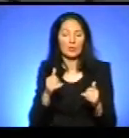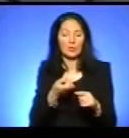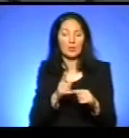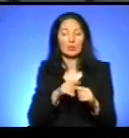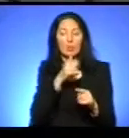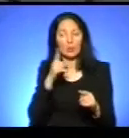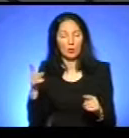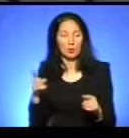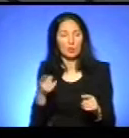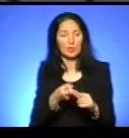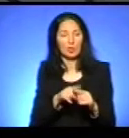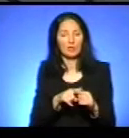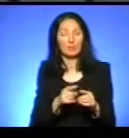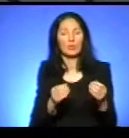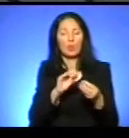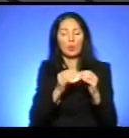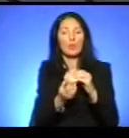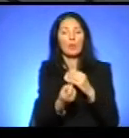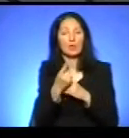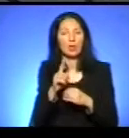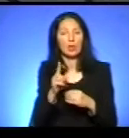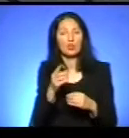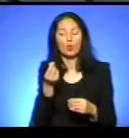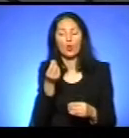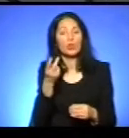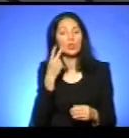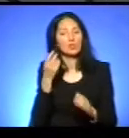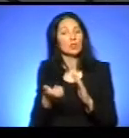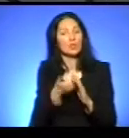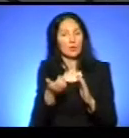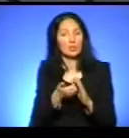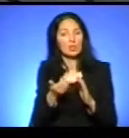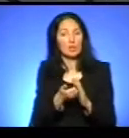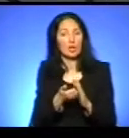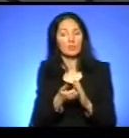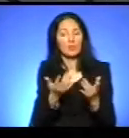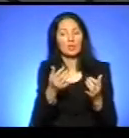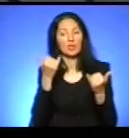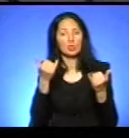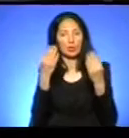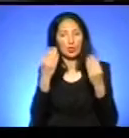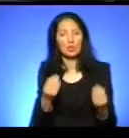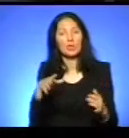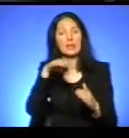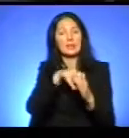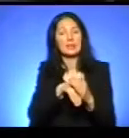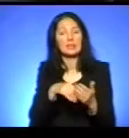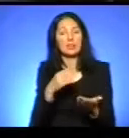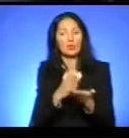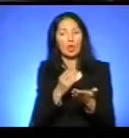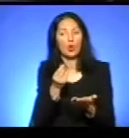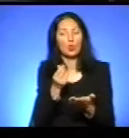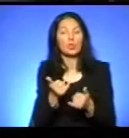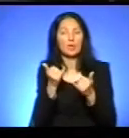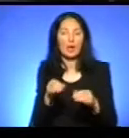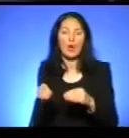за період... Власне, виникає через те, що грошей завжди не вистачає. Скільки на сьогоднішній день закладено коштів для перевезення